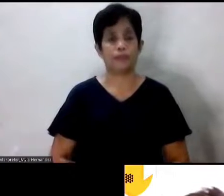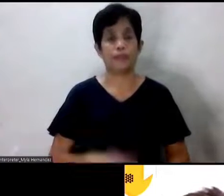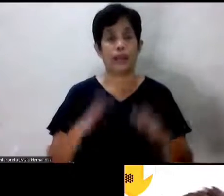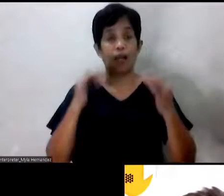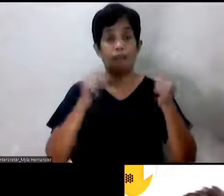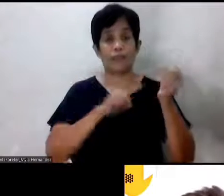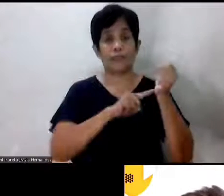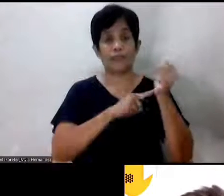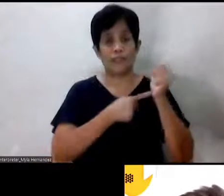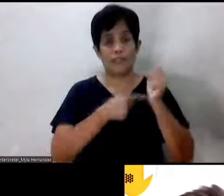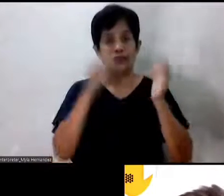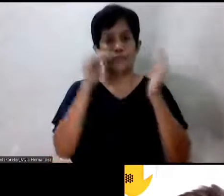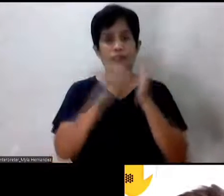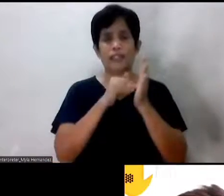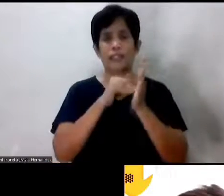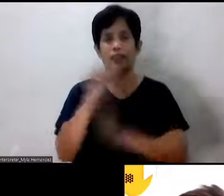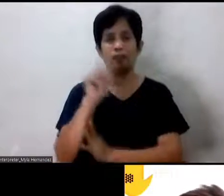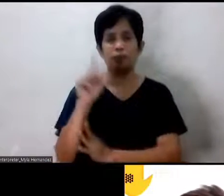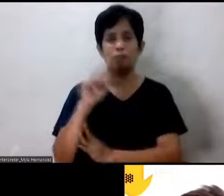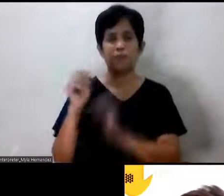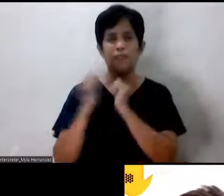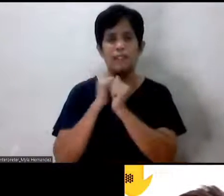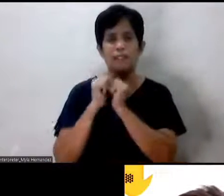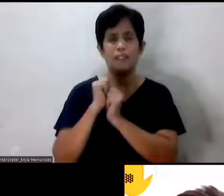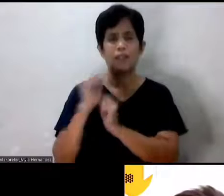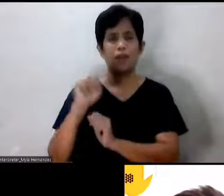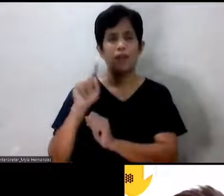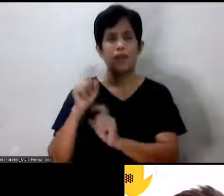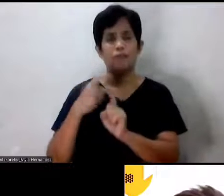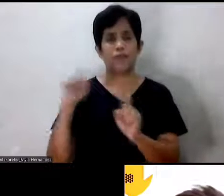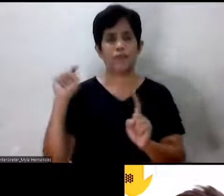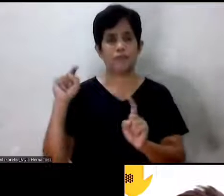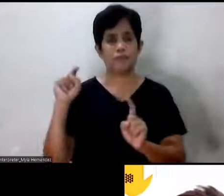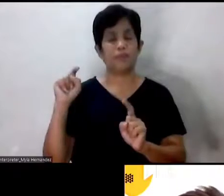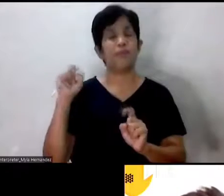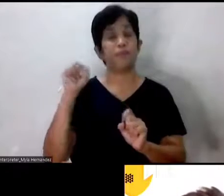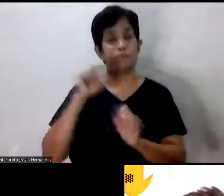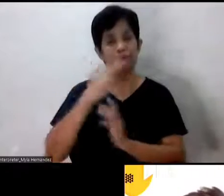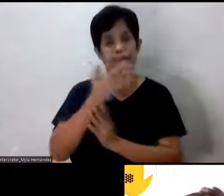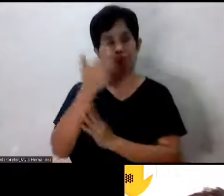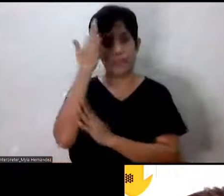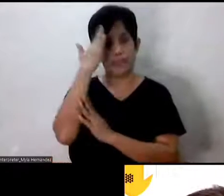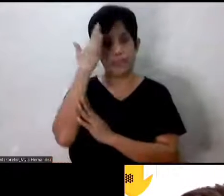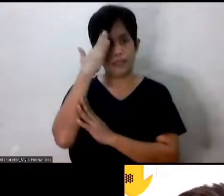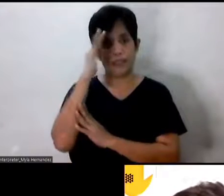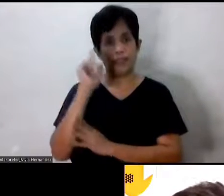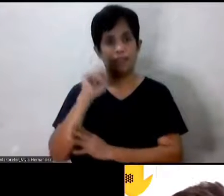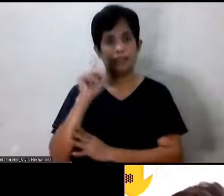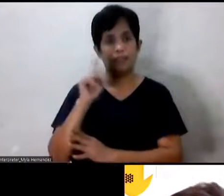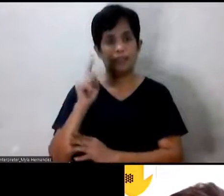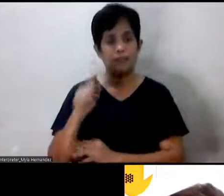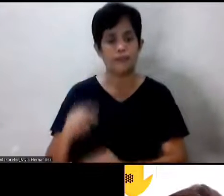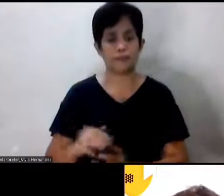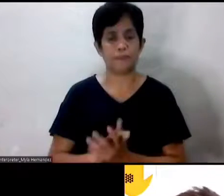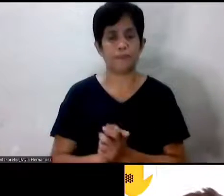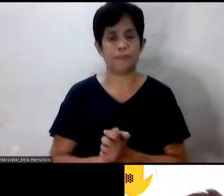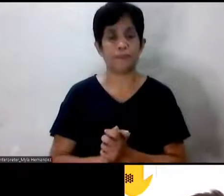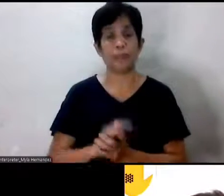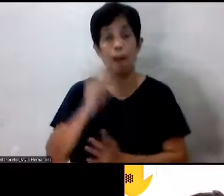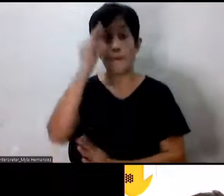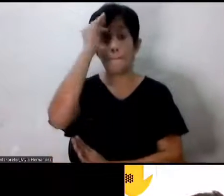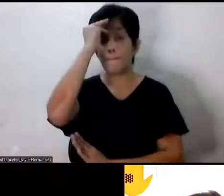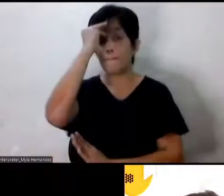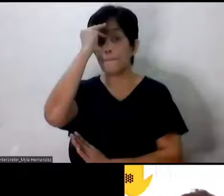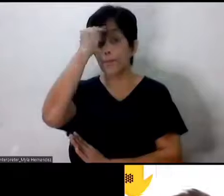natin ulit. Ano ba yung ibig mong sabihin? Saan ba tayo nang gagaling? Para lang, malaman nila kung saan yung pinagagalingan natin. Memories,